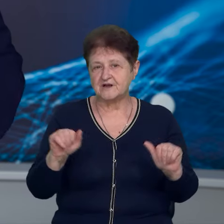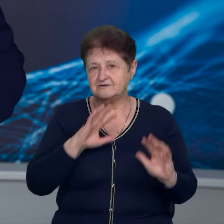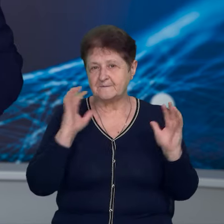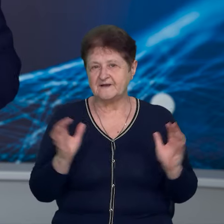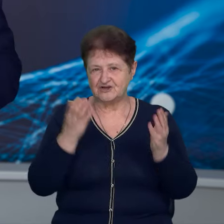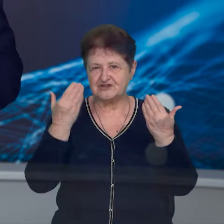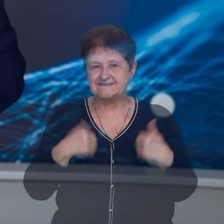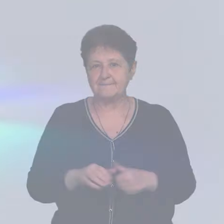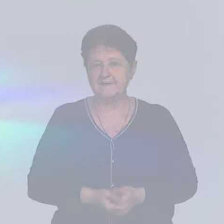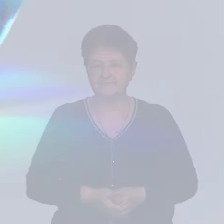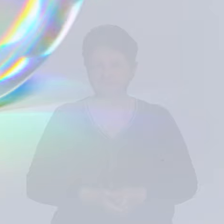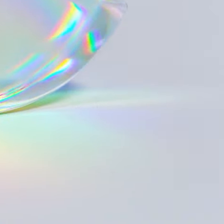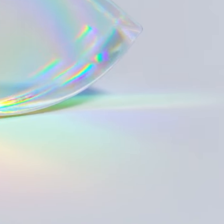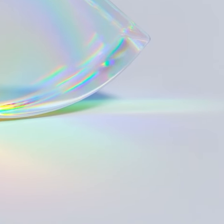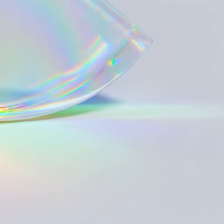Бережіть себе.